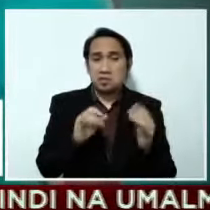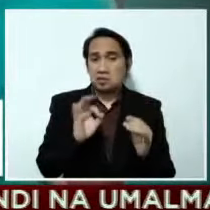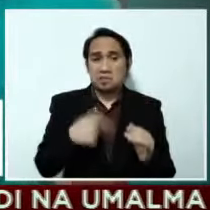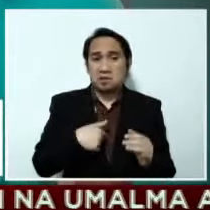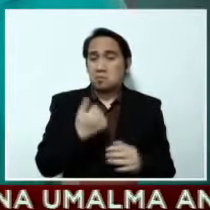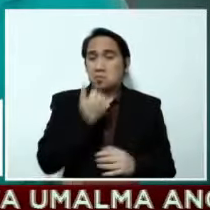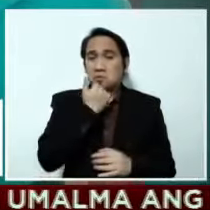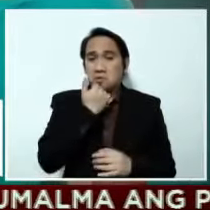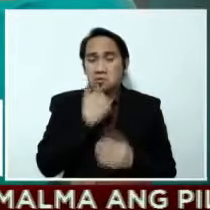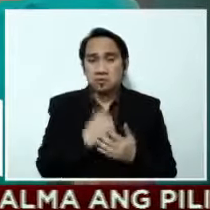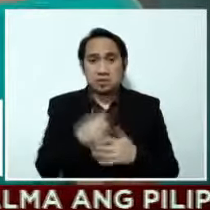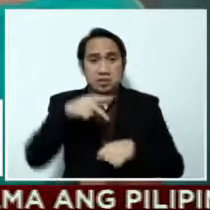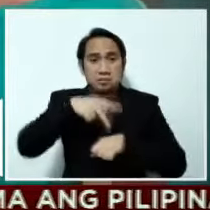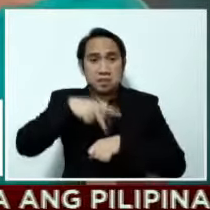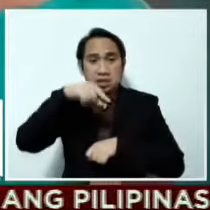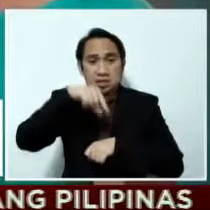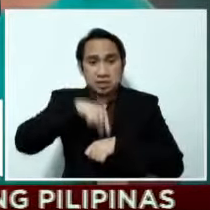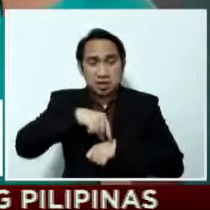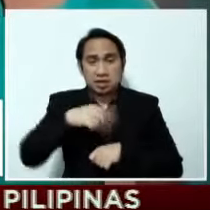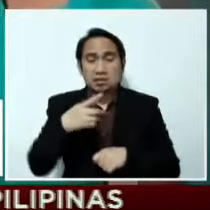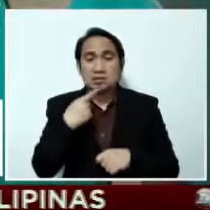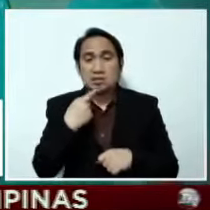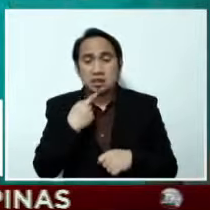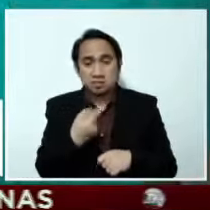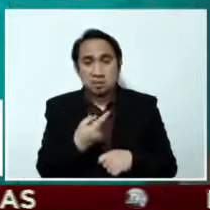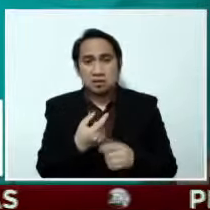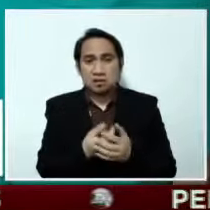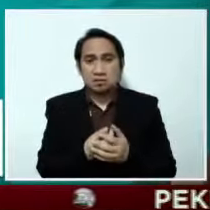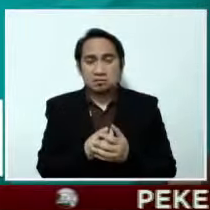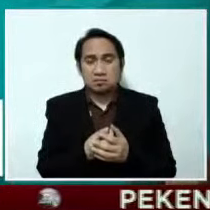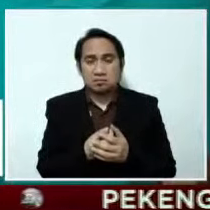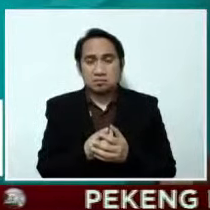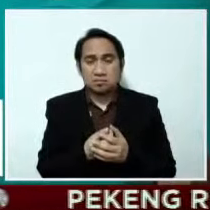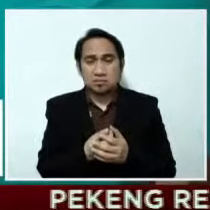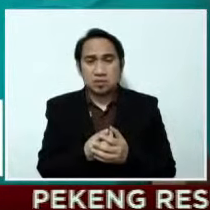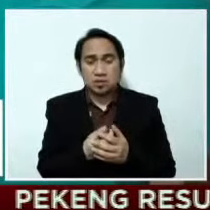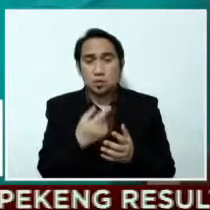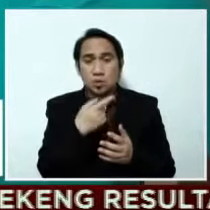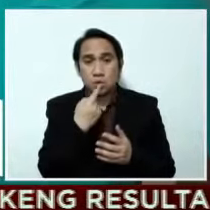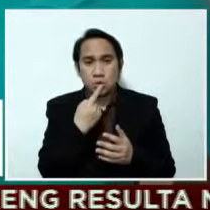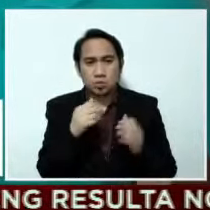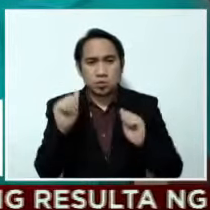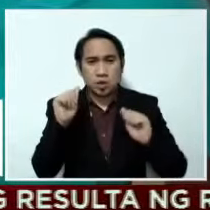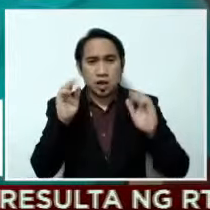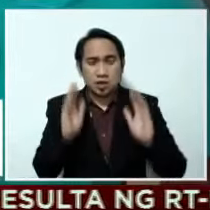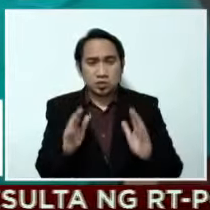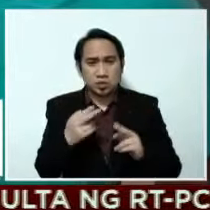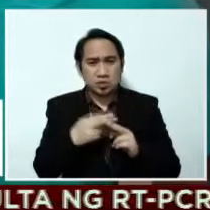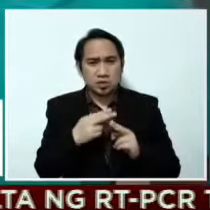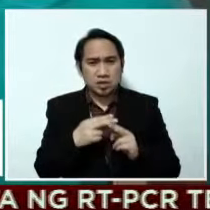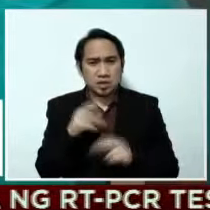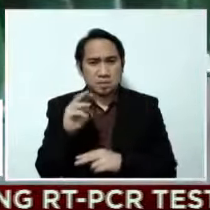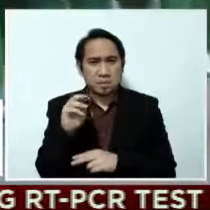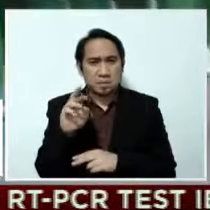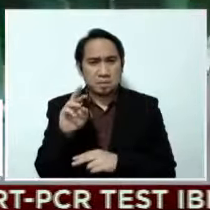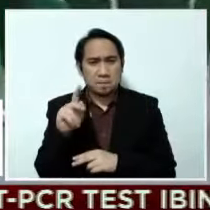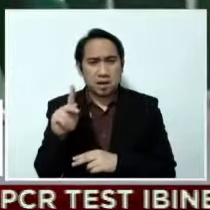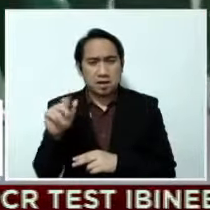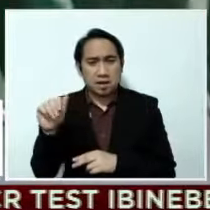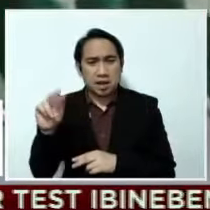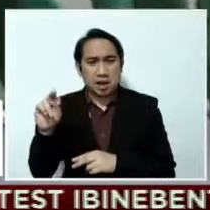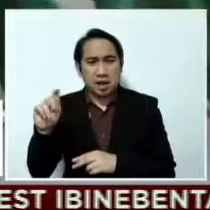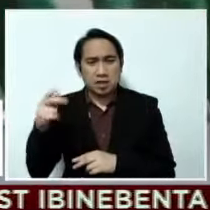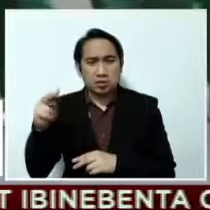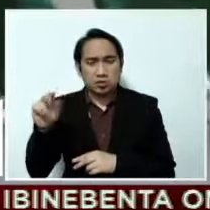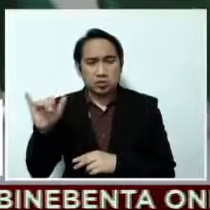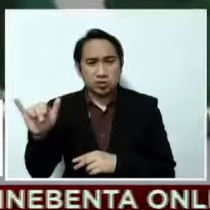Sa Paranaque City, kinumpirma naman ng lokal na pamahalaan na binakunahan doon ang aktor na si Mark Anthony Fernandez. Paliwanag